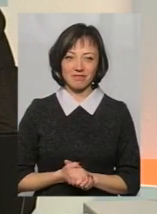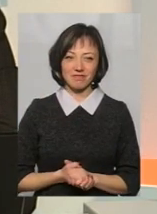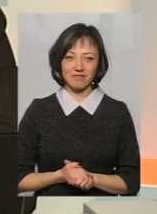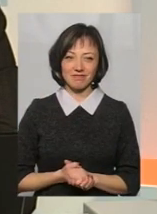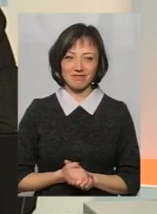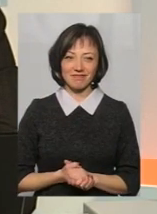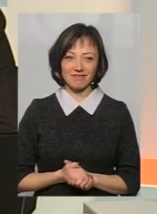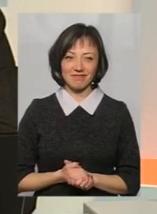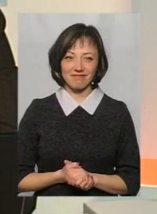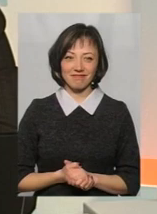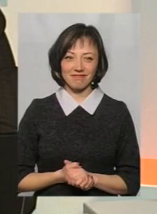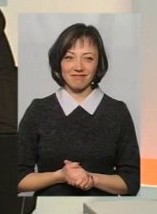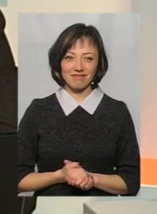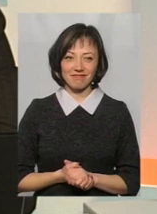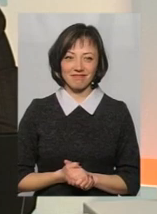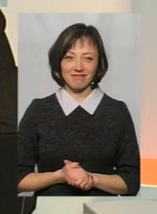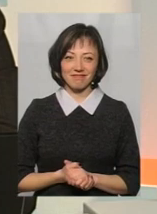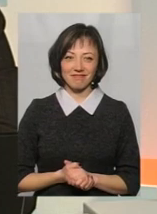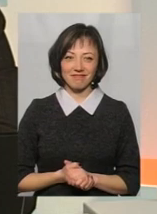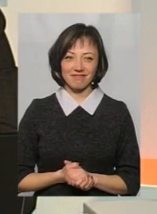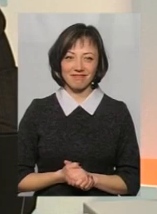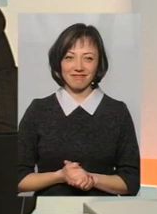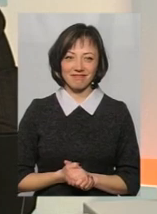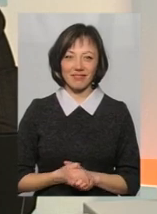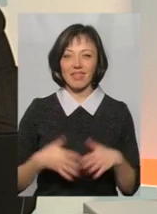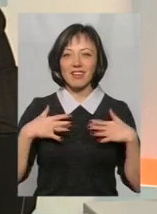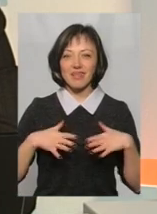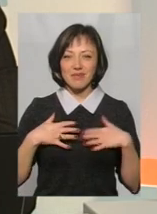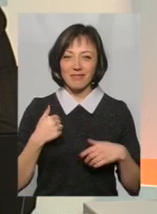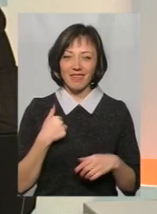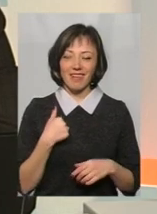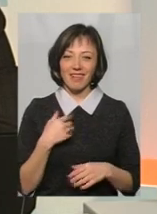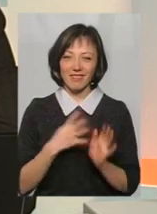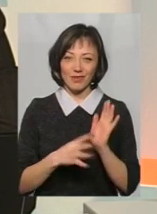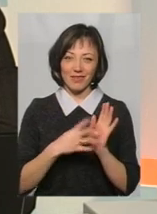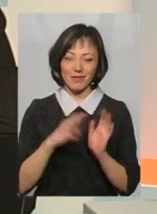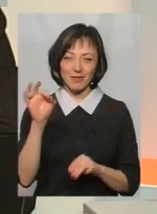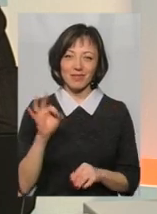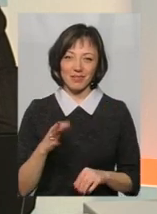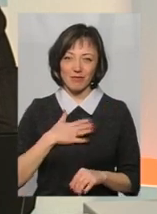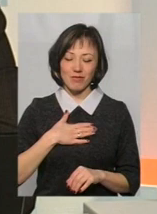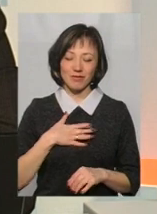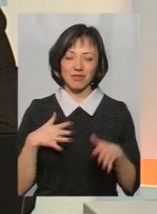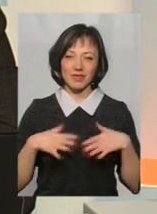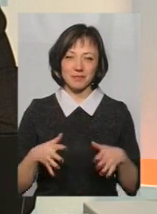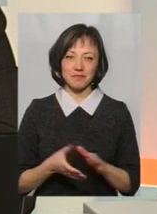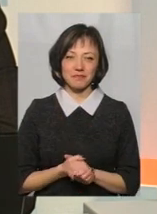взагалі 99% у мене, але все-таки, це,